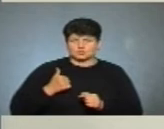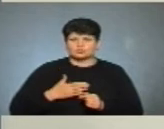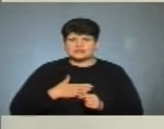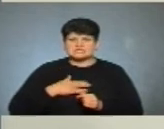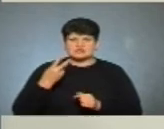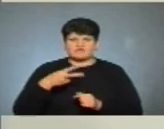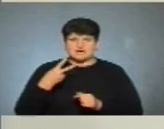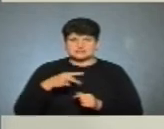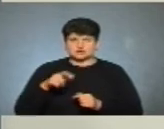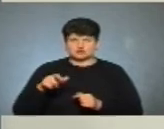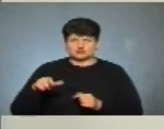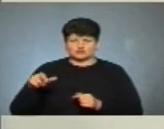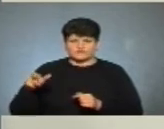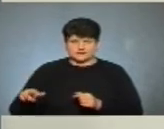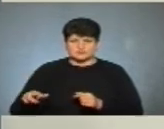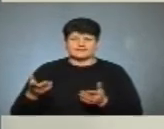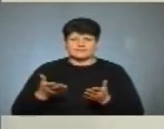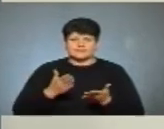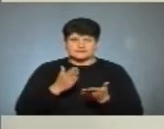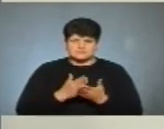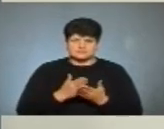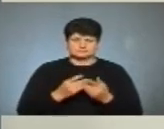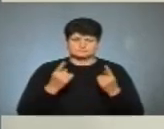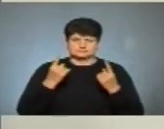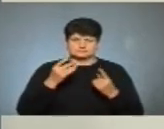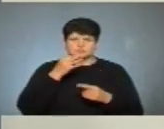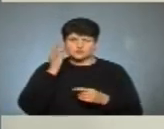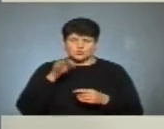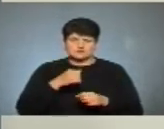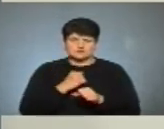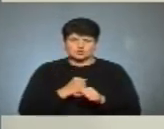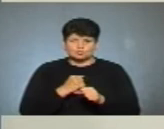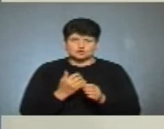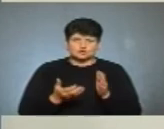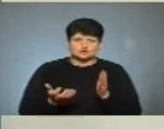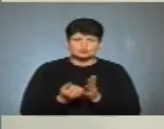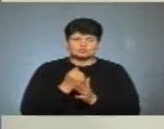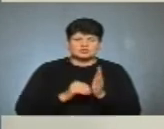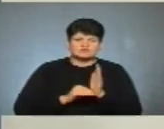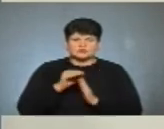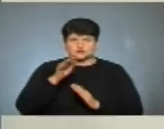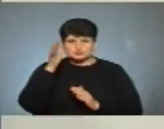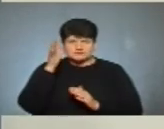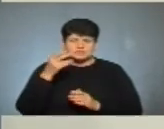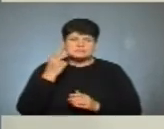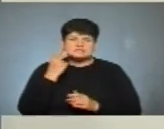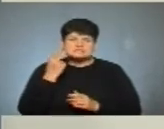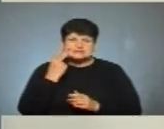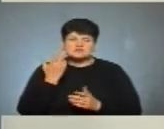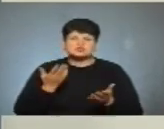чоловік бібліотекарів, які мають достатній досвід роботи, здобули вищу освіту. Ми завжди,